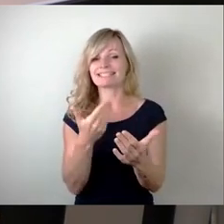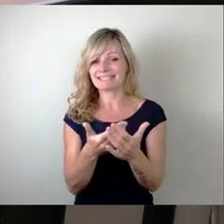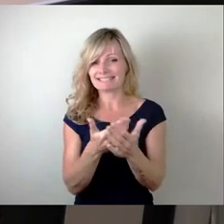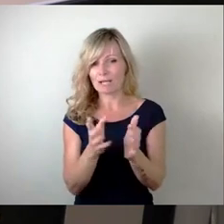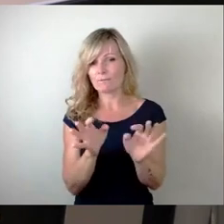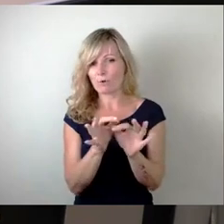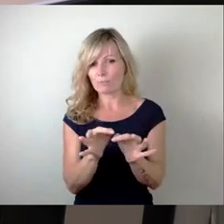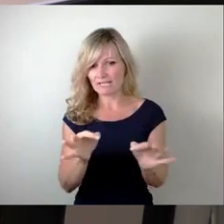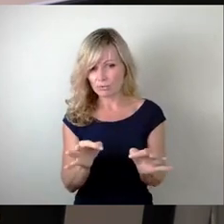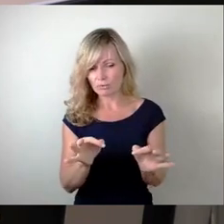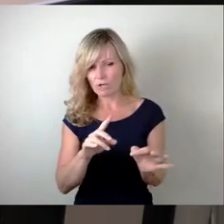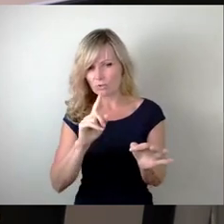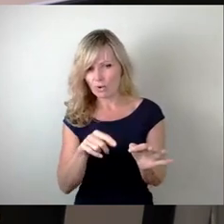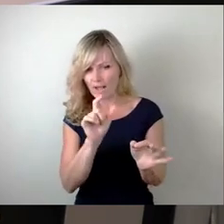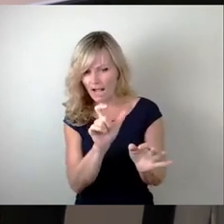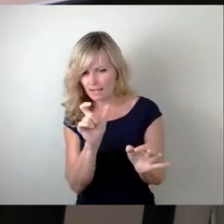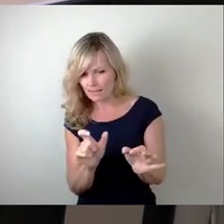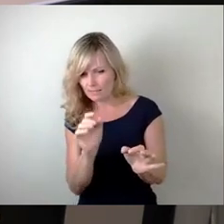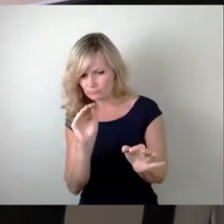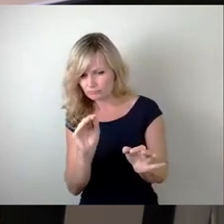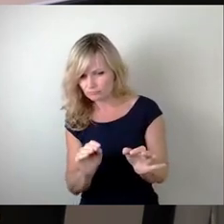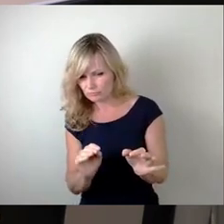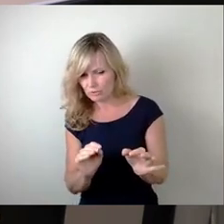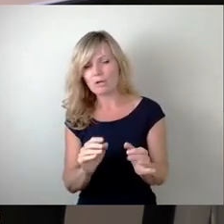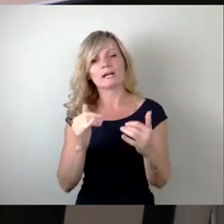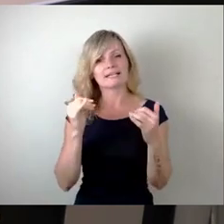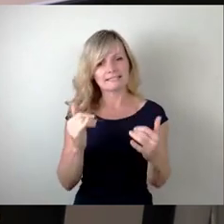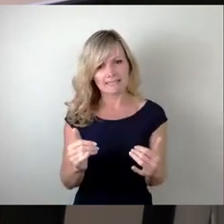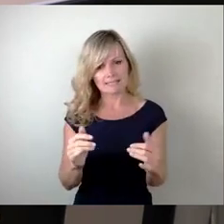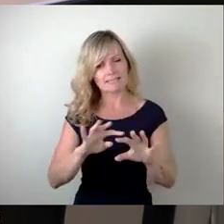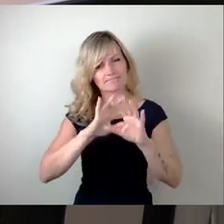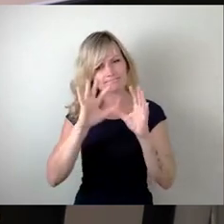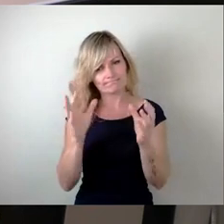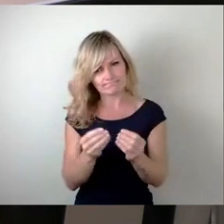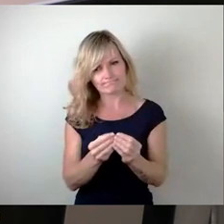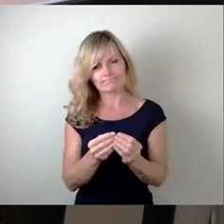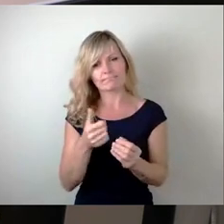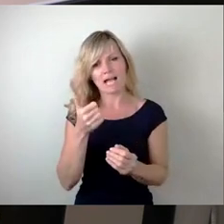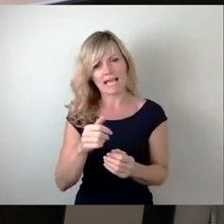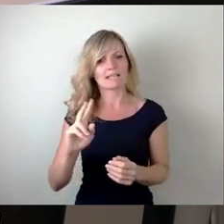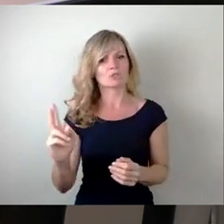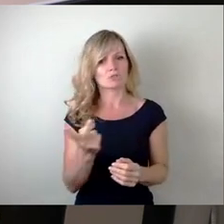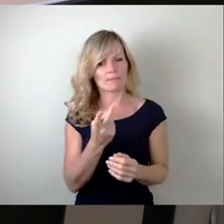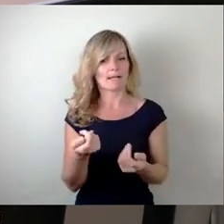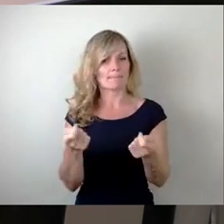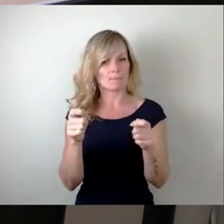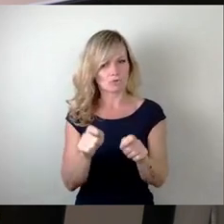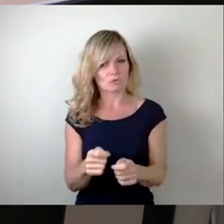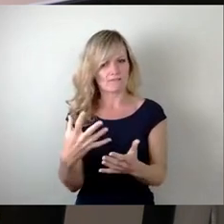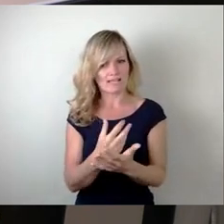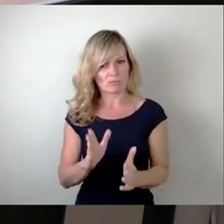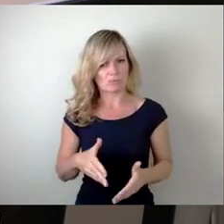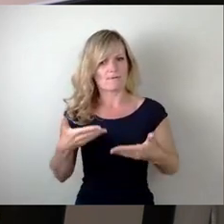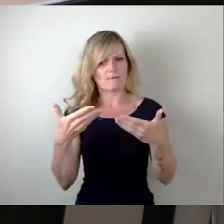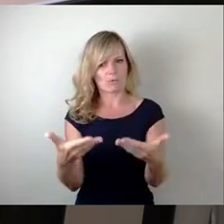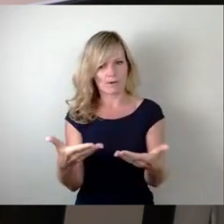punktuell justiert und legt uns jetzt eine einstimmige Beschlussfassung vor. Ich möchte